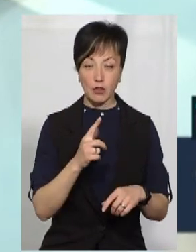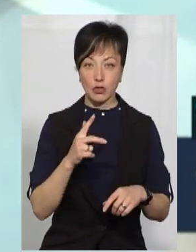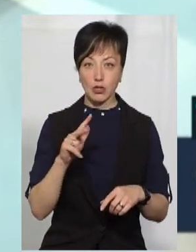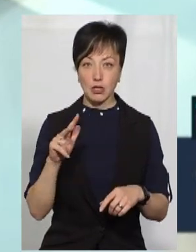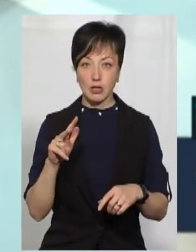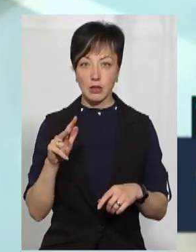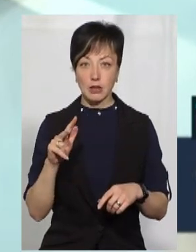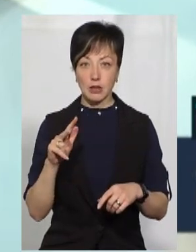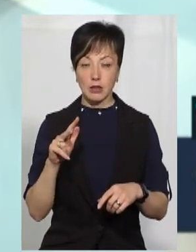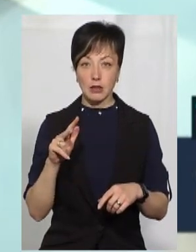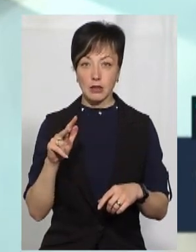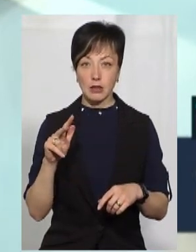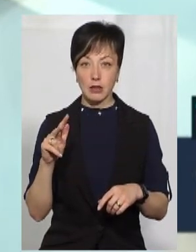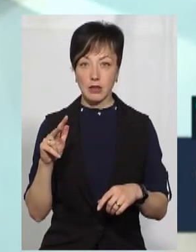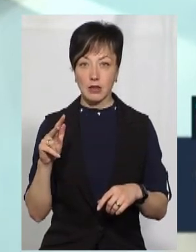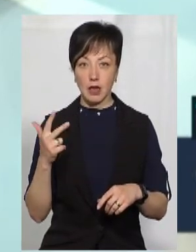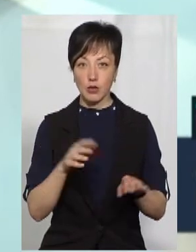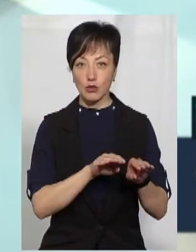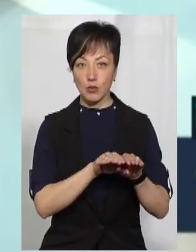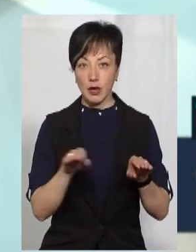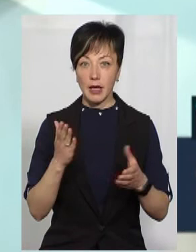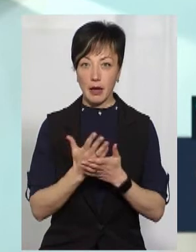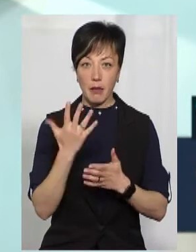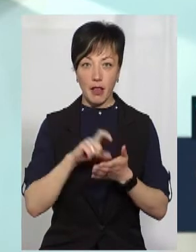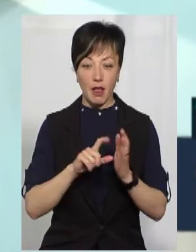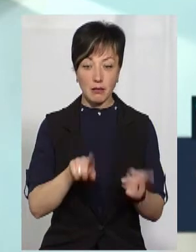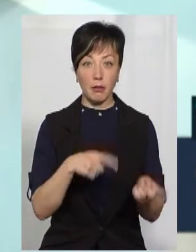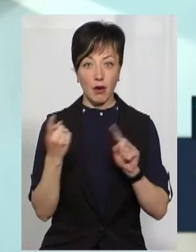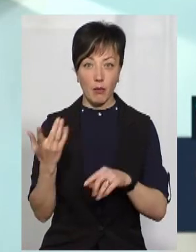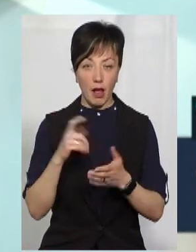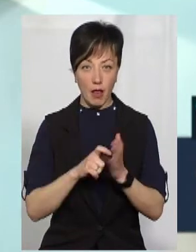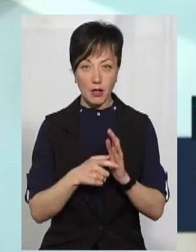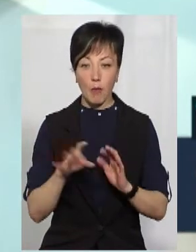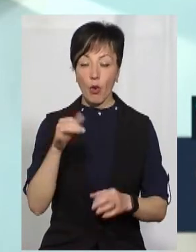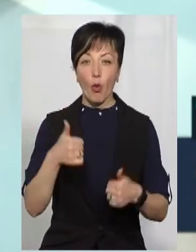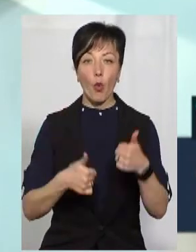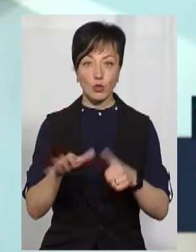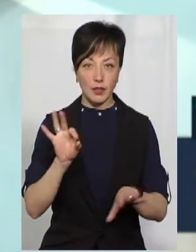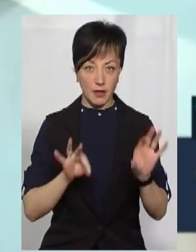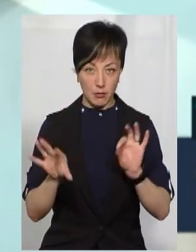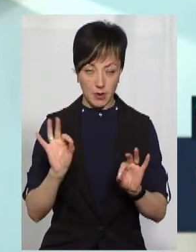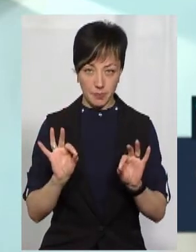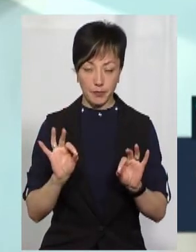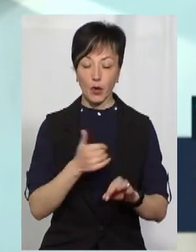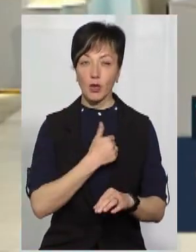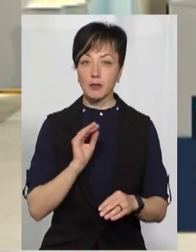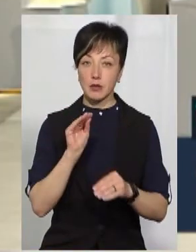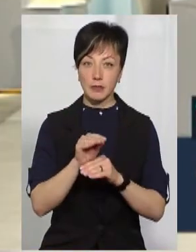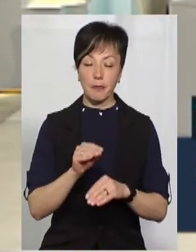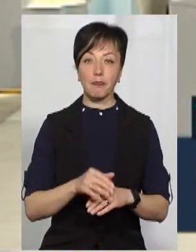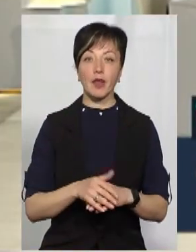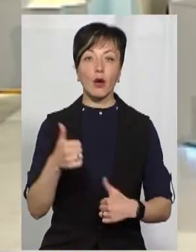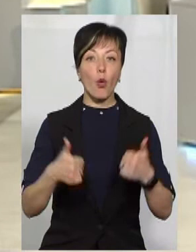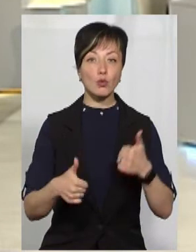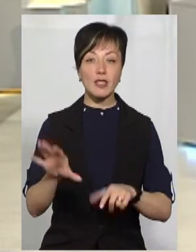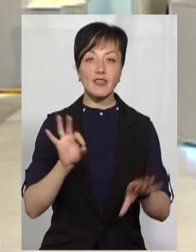-3 ступенів є 5 клас, то діти просто автоматично переходять до 5 класу. Стосовно конкурсного відбору, що я хотів би сказати.